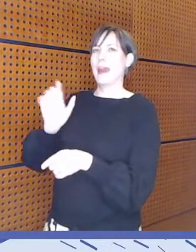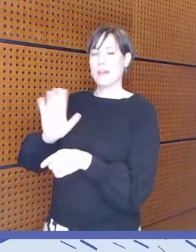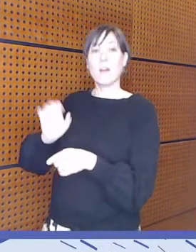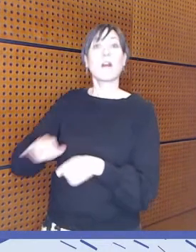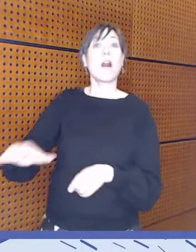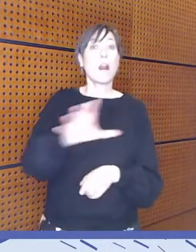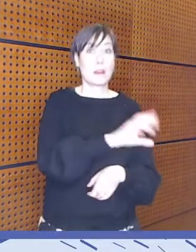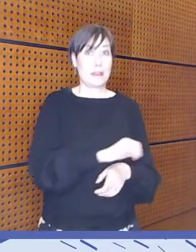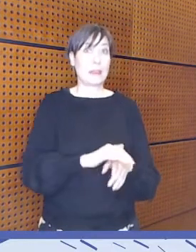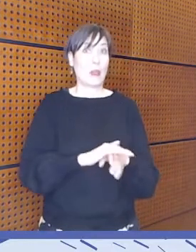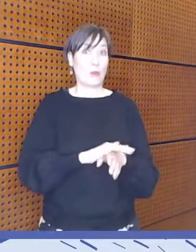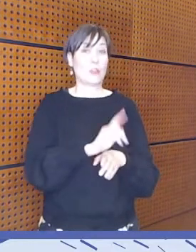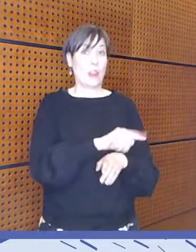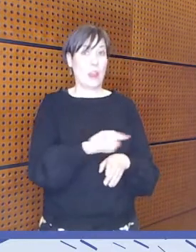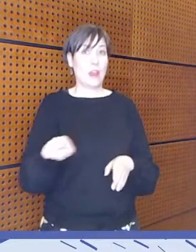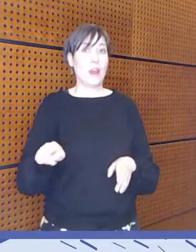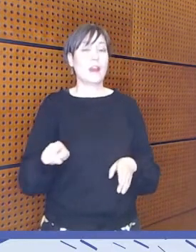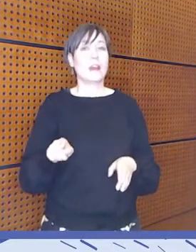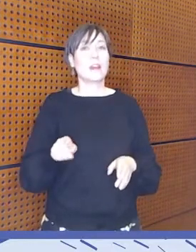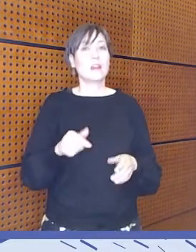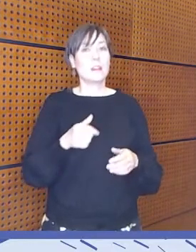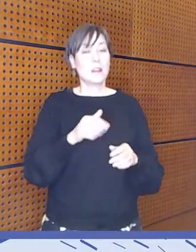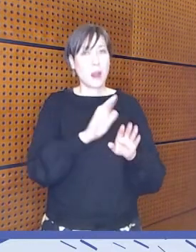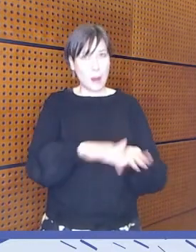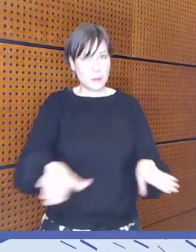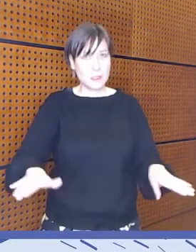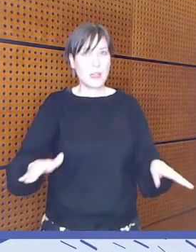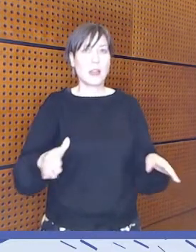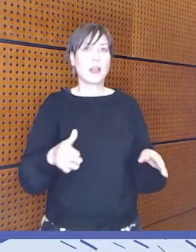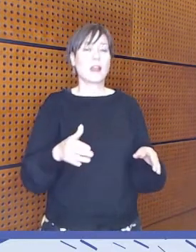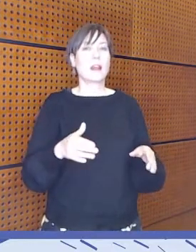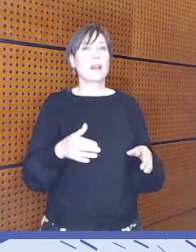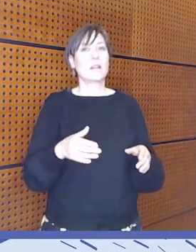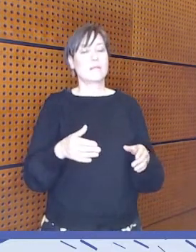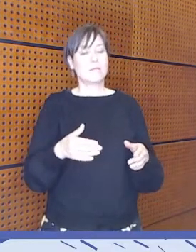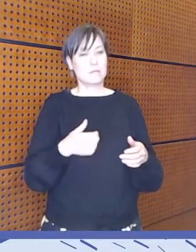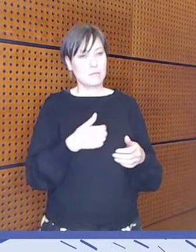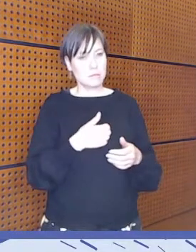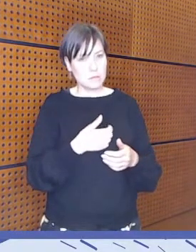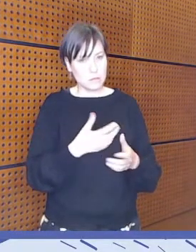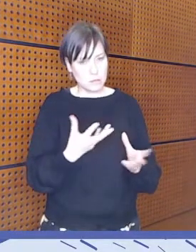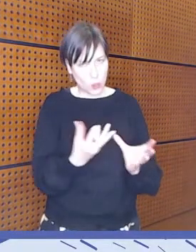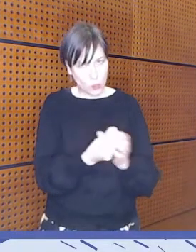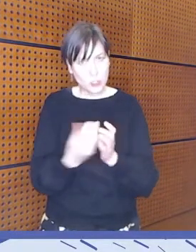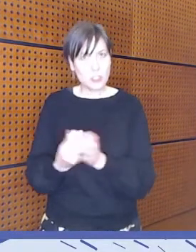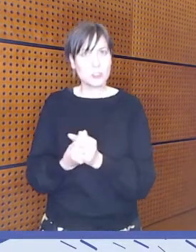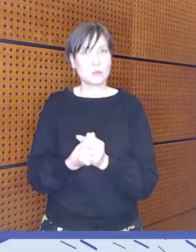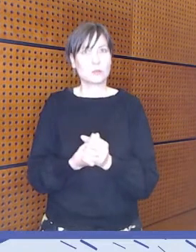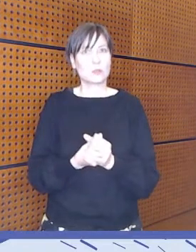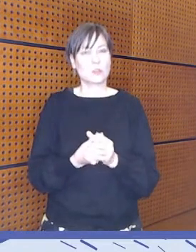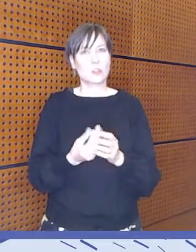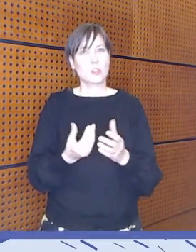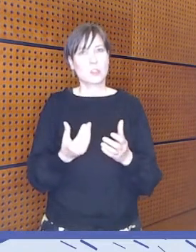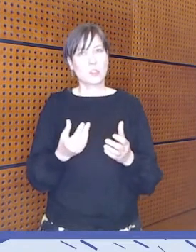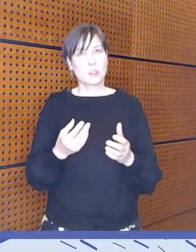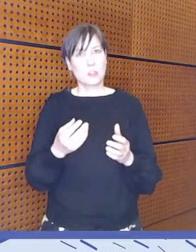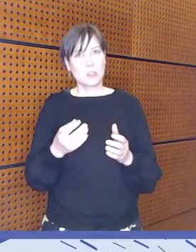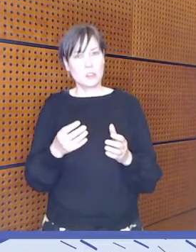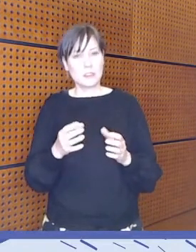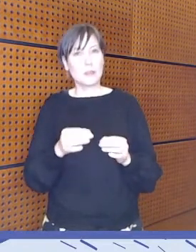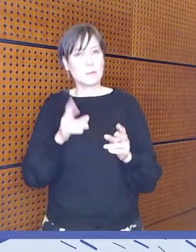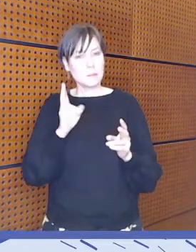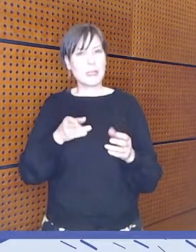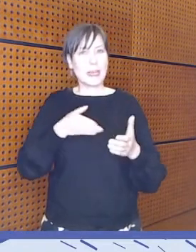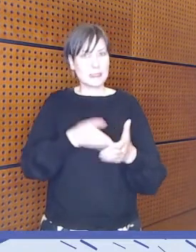että annetaan sille jokaisen lapsen osallistumiselle, niin selvitetään, että niitä se konkreettisia